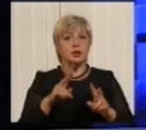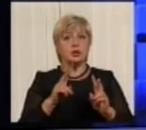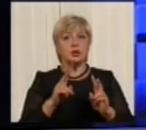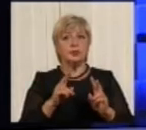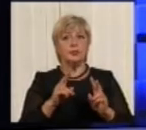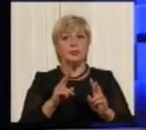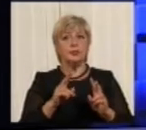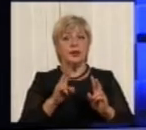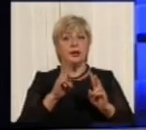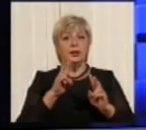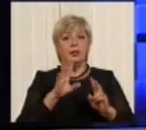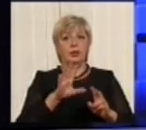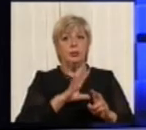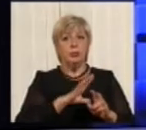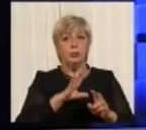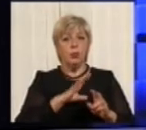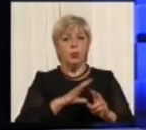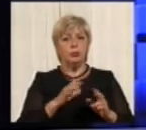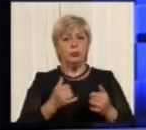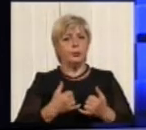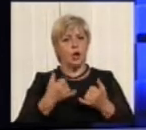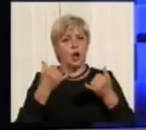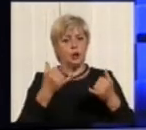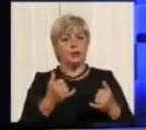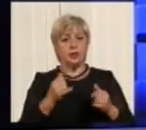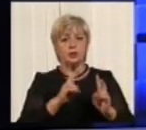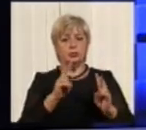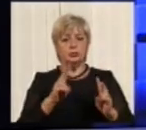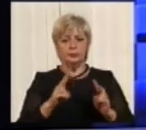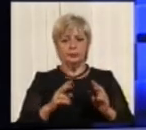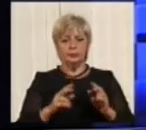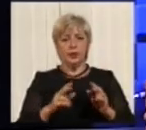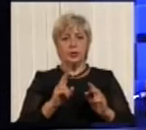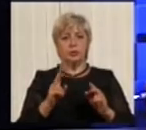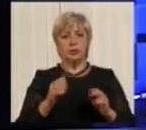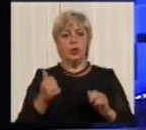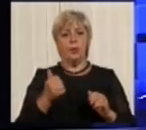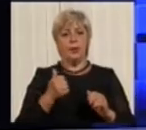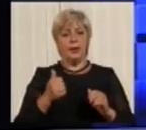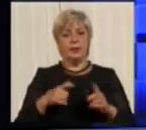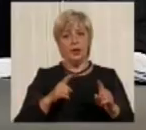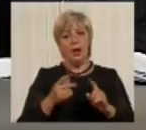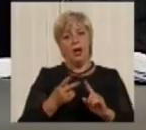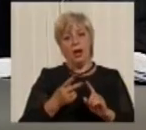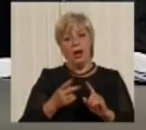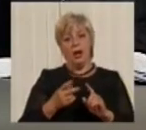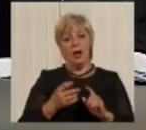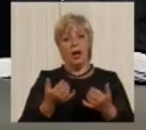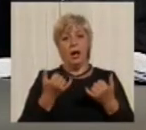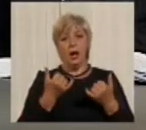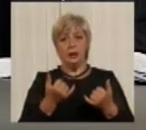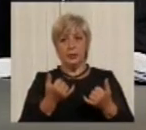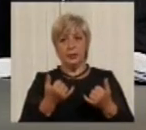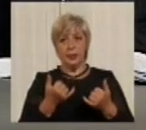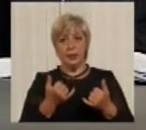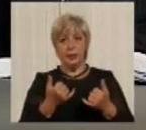був пріоритет для тих, хто рухався по головній дорозі, другорядна їх повинні були пропустити. Тепер ти повинен пропустити тих,